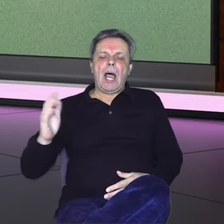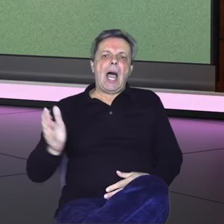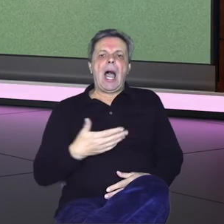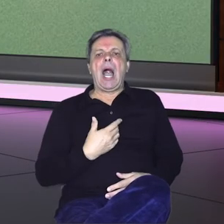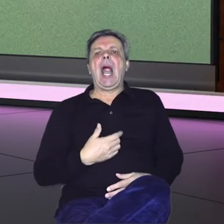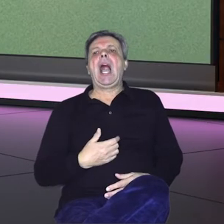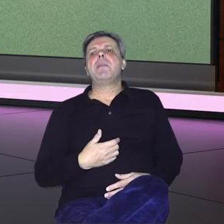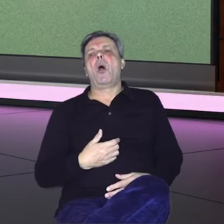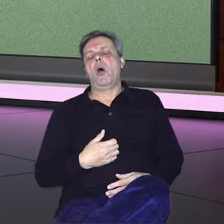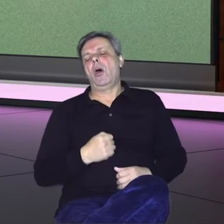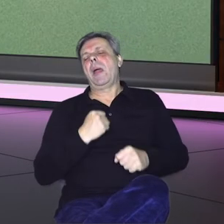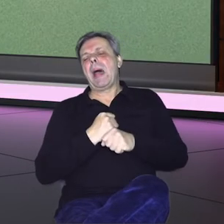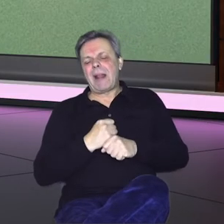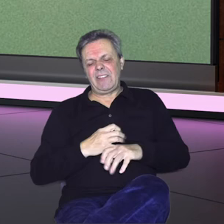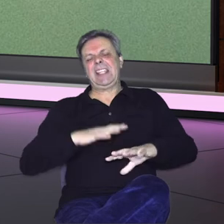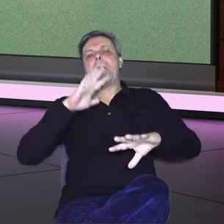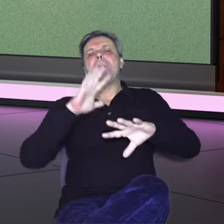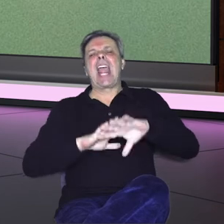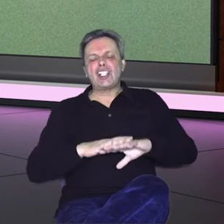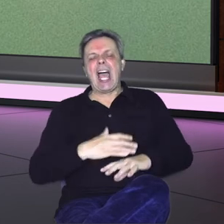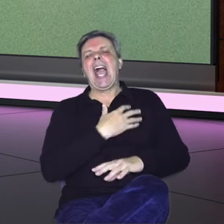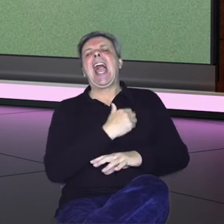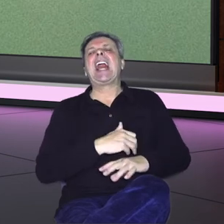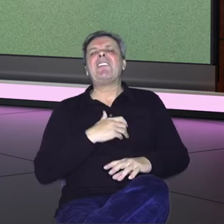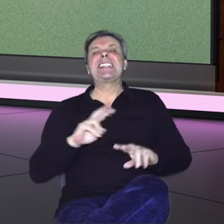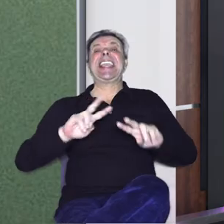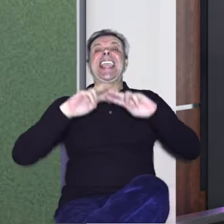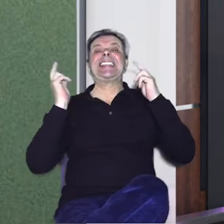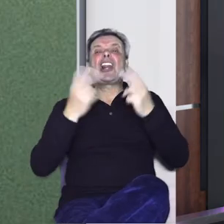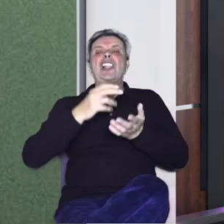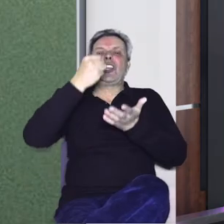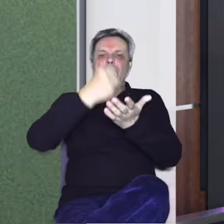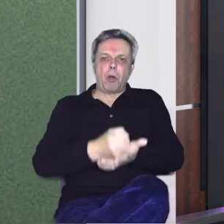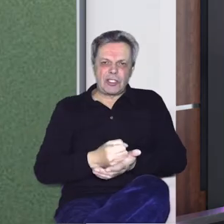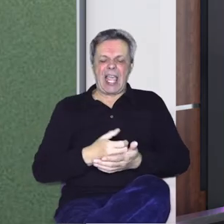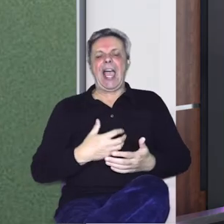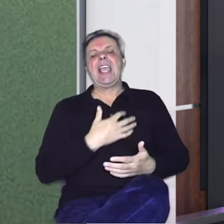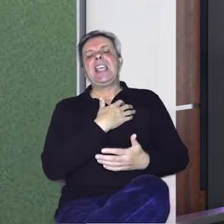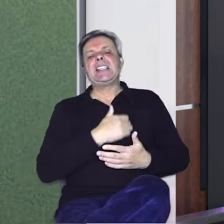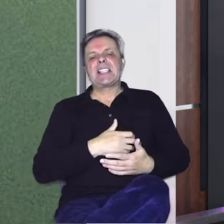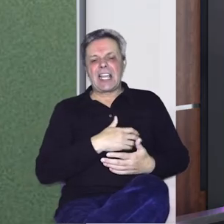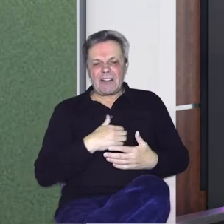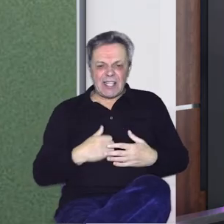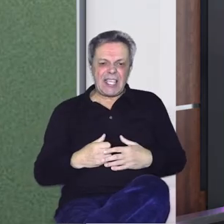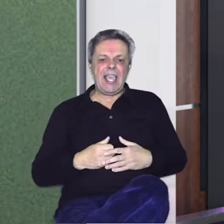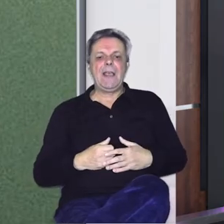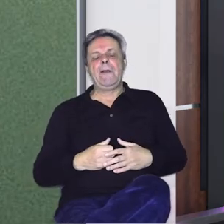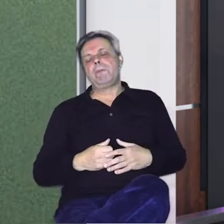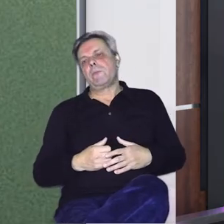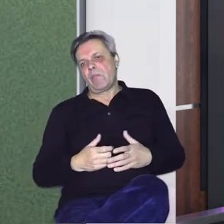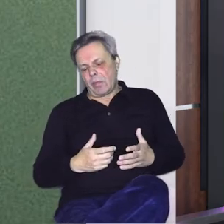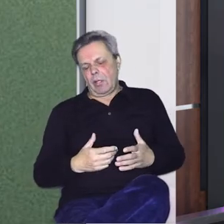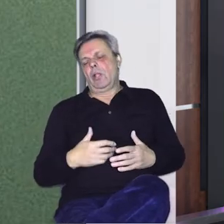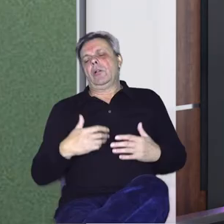Amo nazvati to Kro Radio Net. Odnosno mreža hrvatskih internacionalnih postaja. Iz Hrvatske nam je, Tomeslov Katanes nam je radio